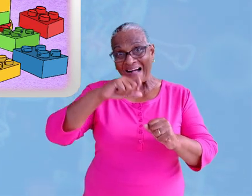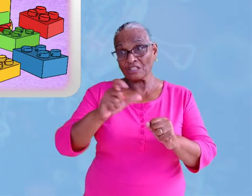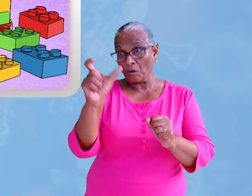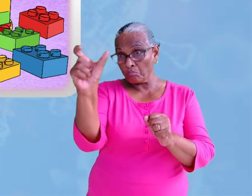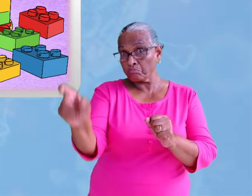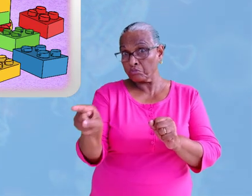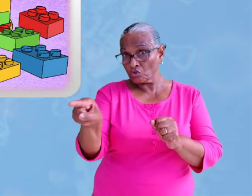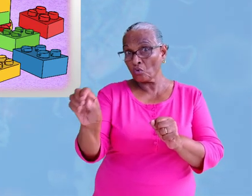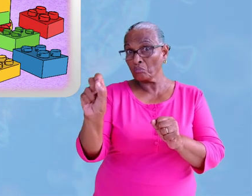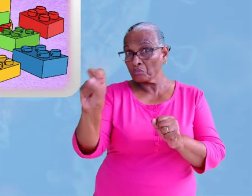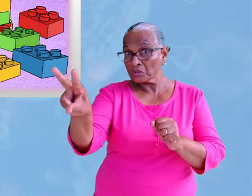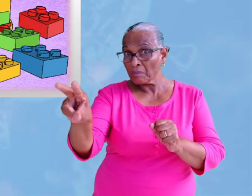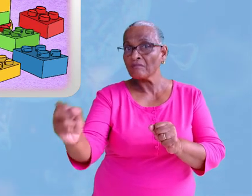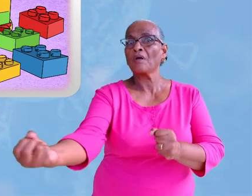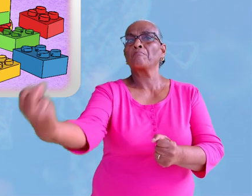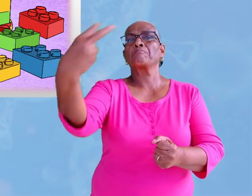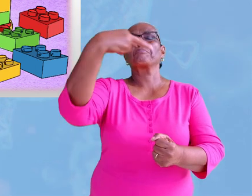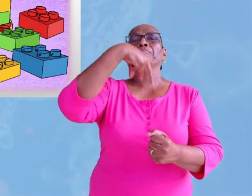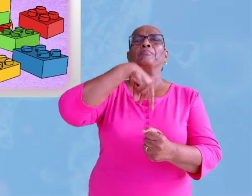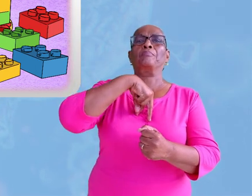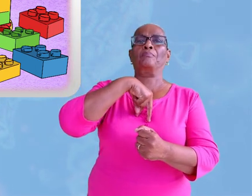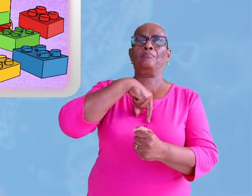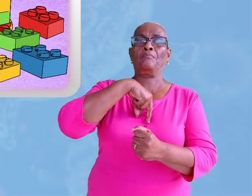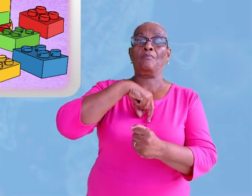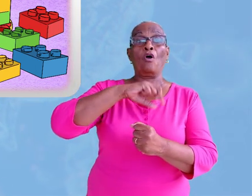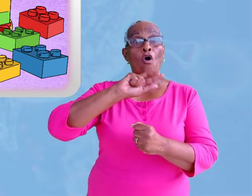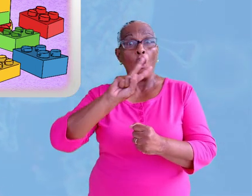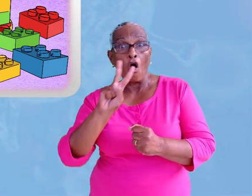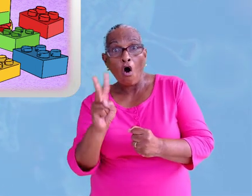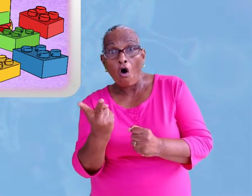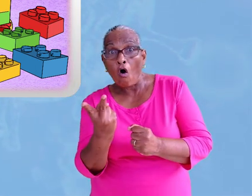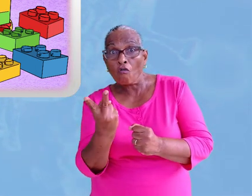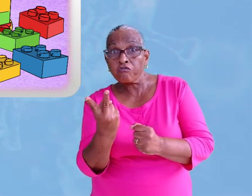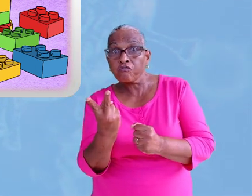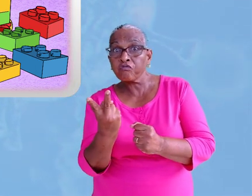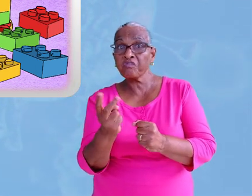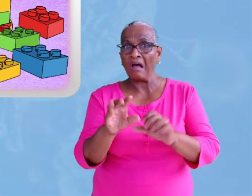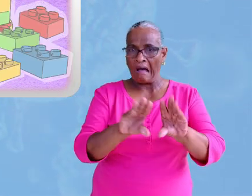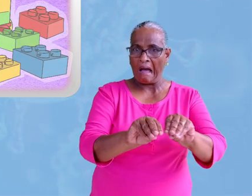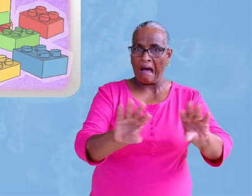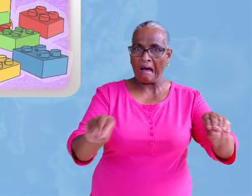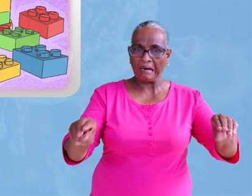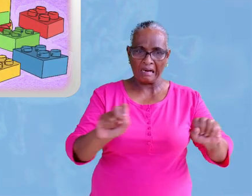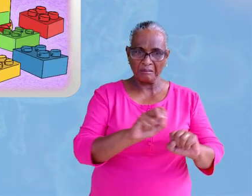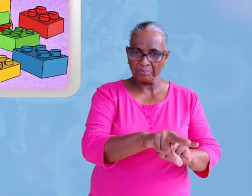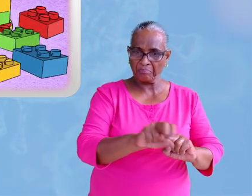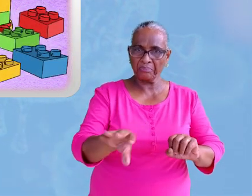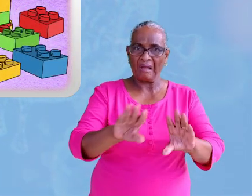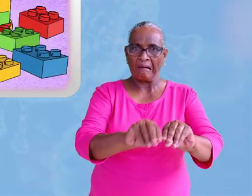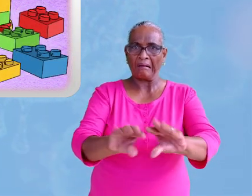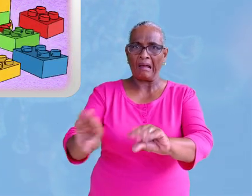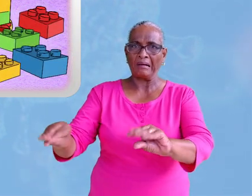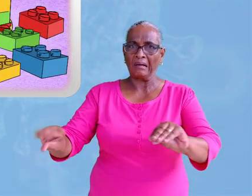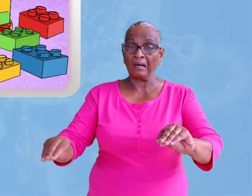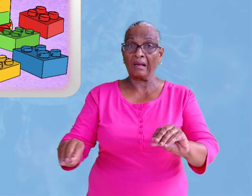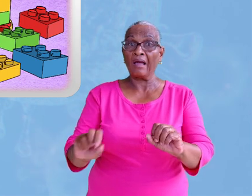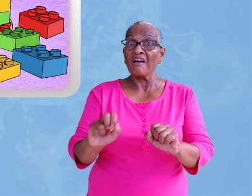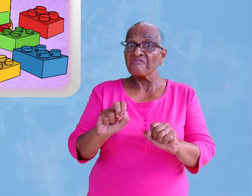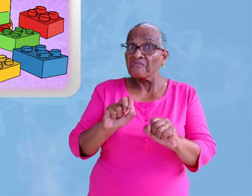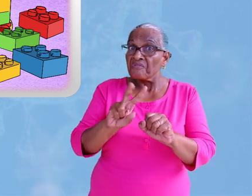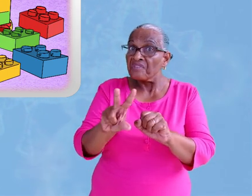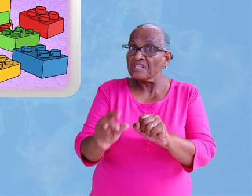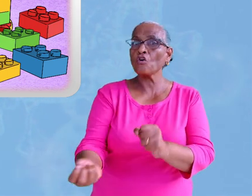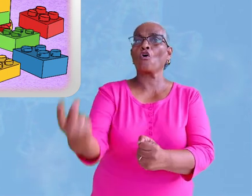persoon het op jou overdraagt of als jij besmette voorwerpen aanraakt en het virus